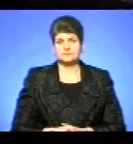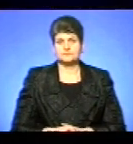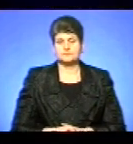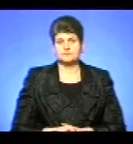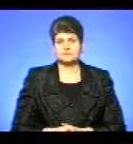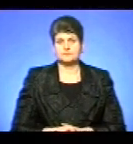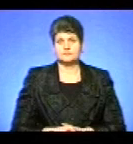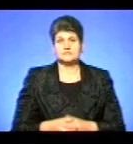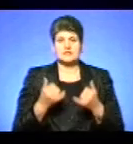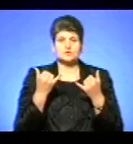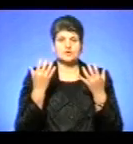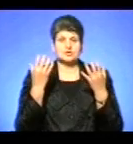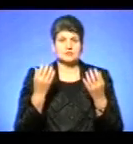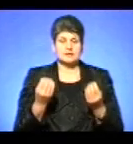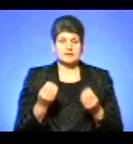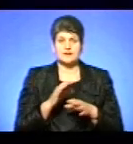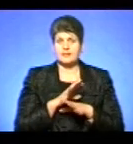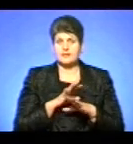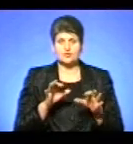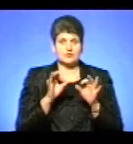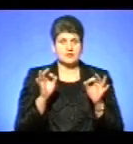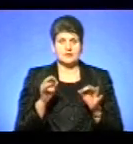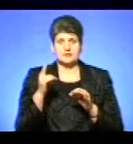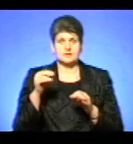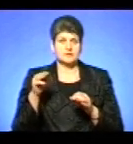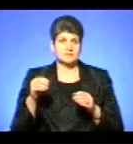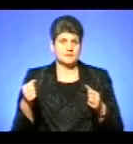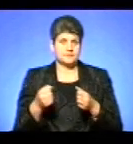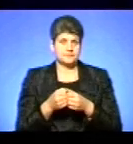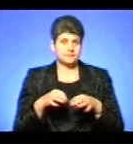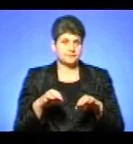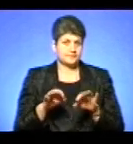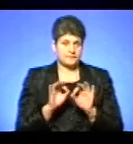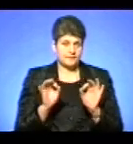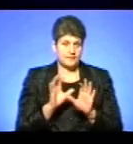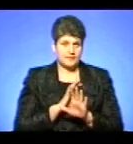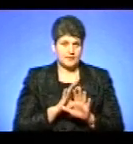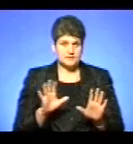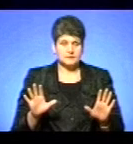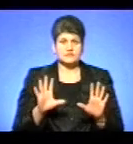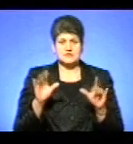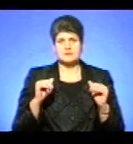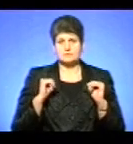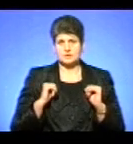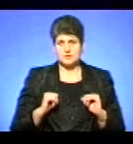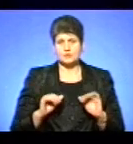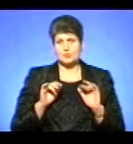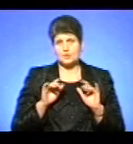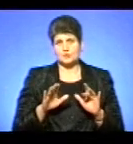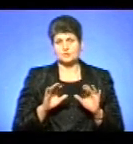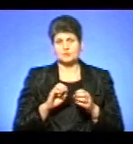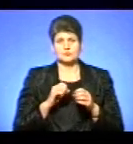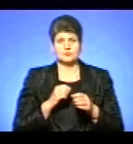За сьогоднішній день не було ніяких дорожньо-транспортних пригод. Все спокійно, рух ніби немає